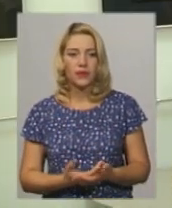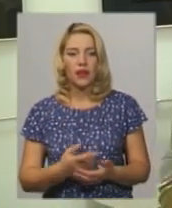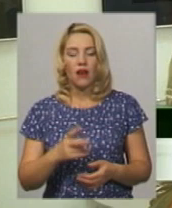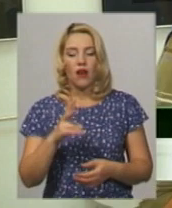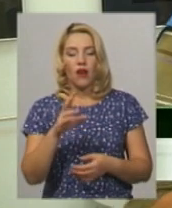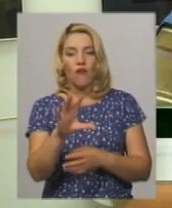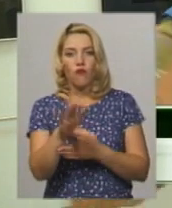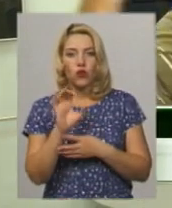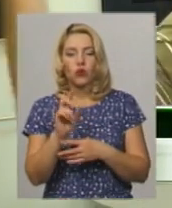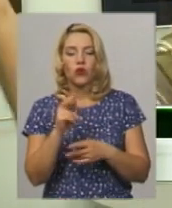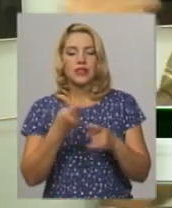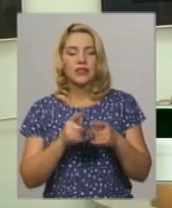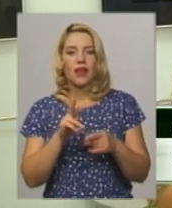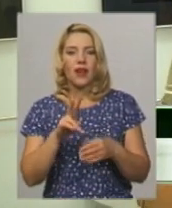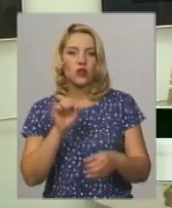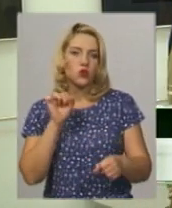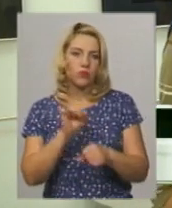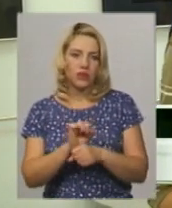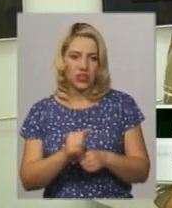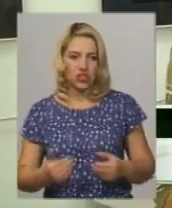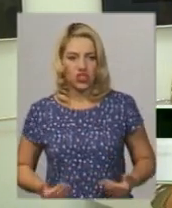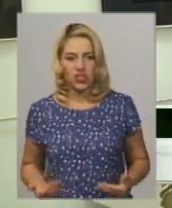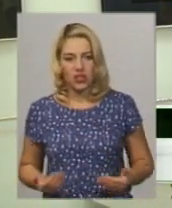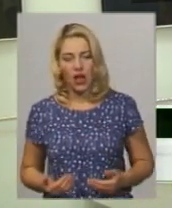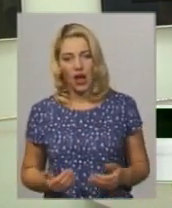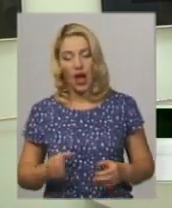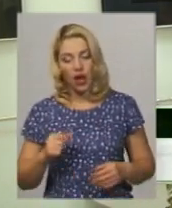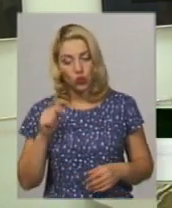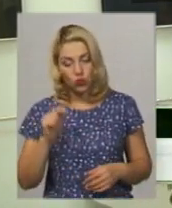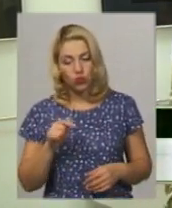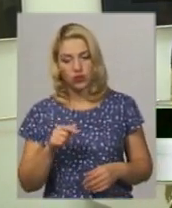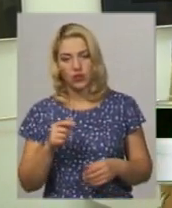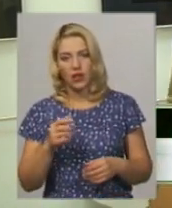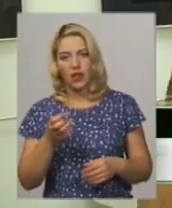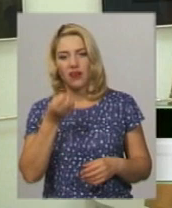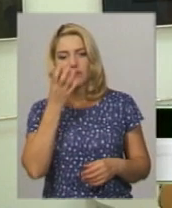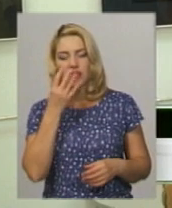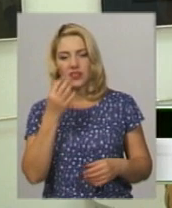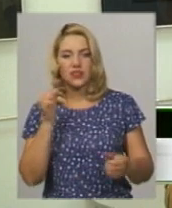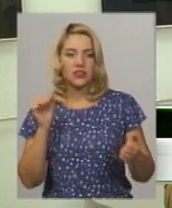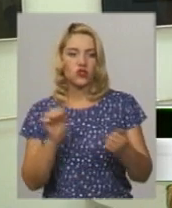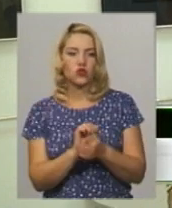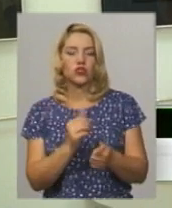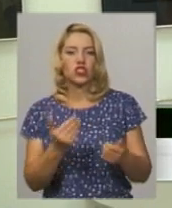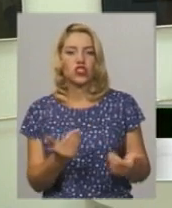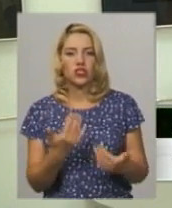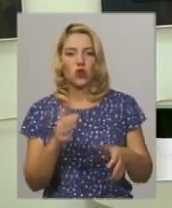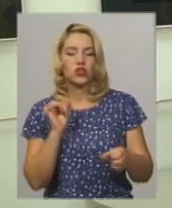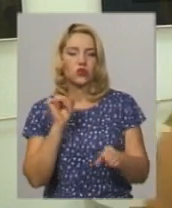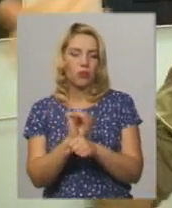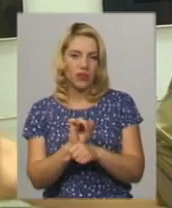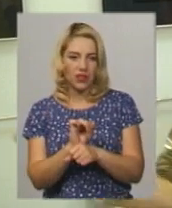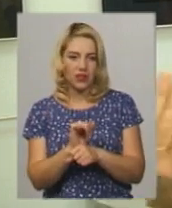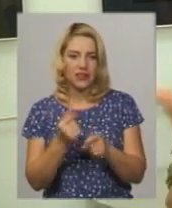життя. А тут вже квіти засушені. Тобто квіти, в яких життя зупинилося. Ці квіти